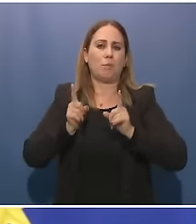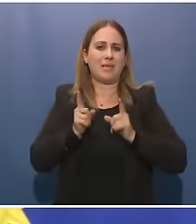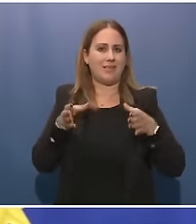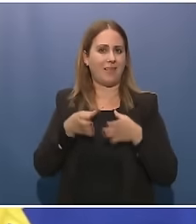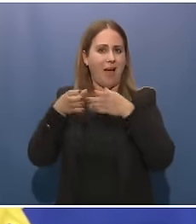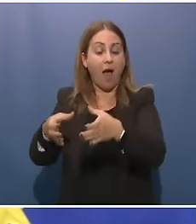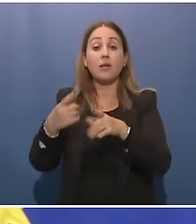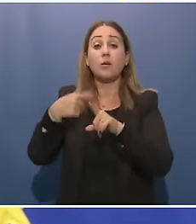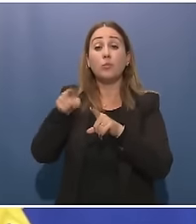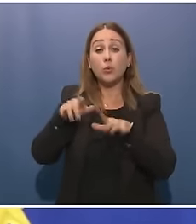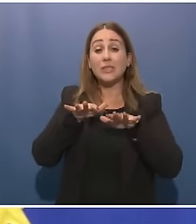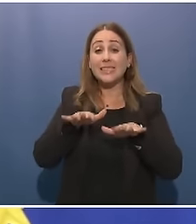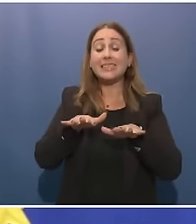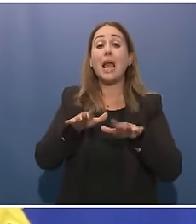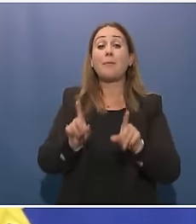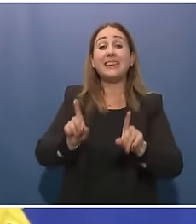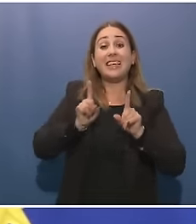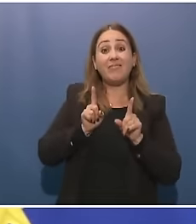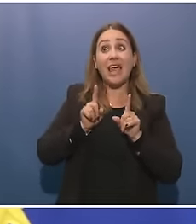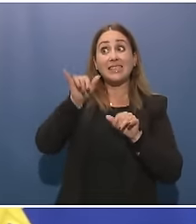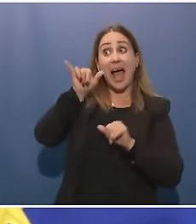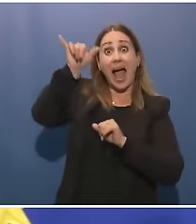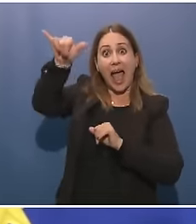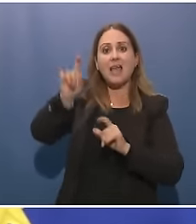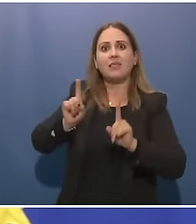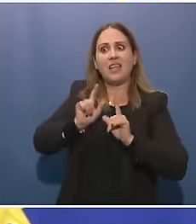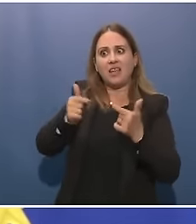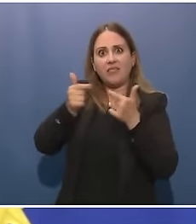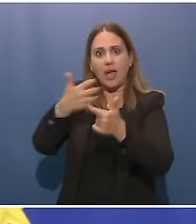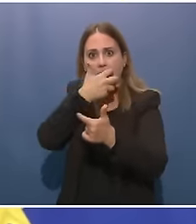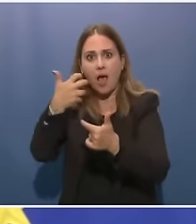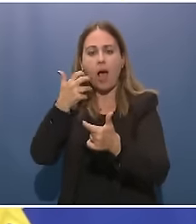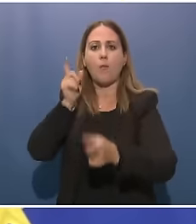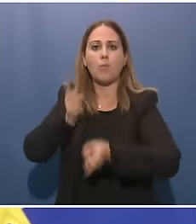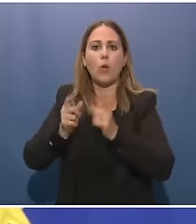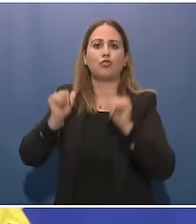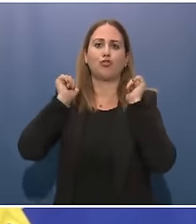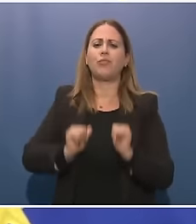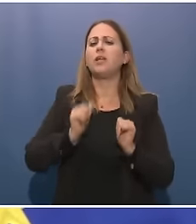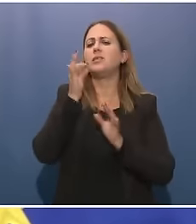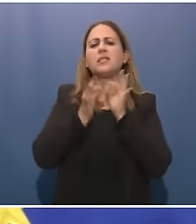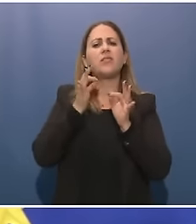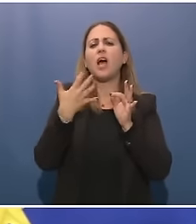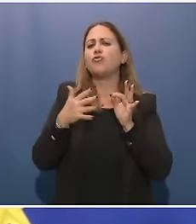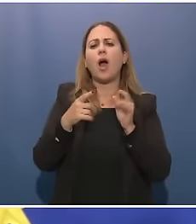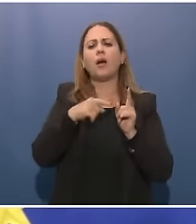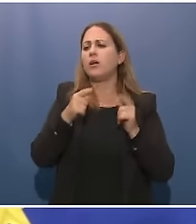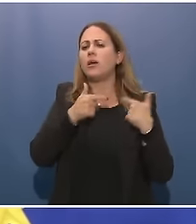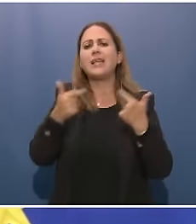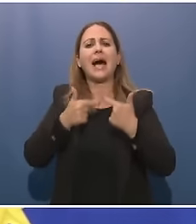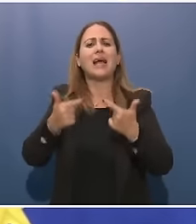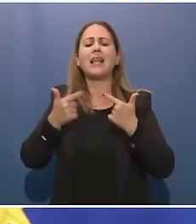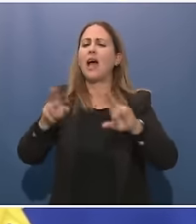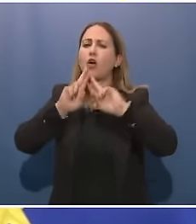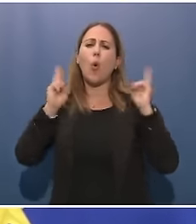antiaerea che significa soprattutto difendere la popolazione civile, questo al netto del sostegno che l'Italia continua a dare a 360 gradi dal